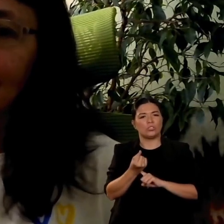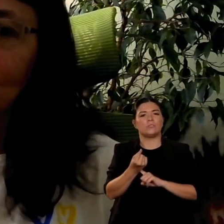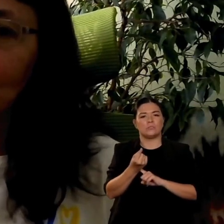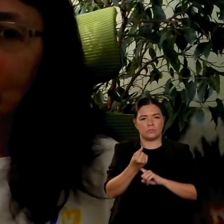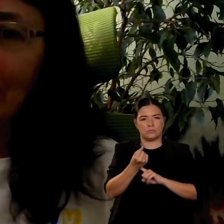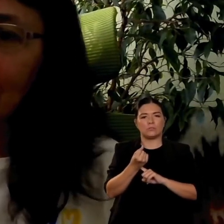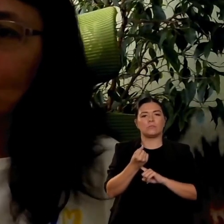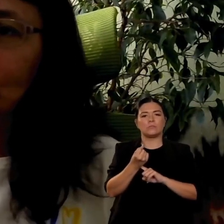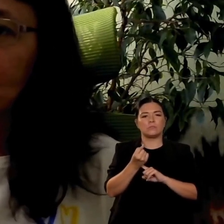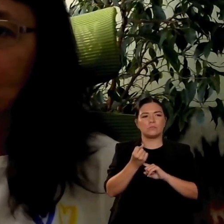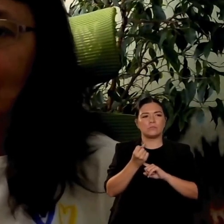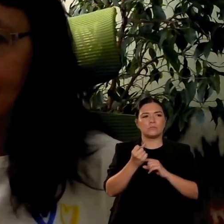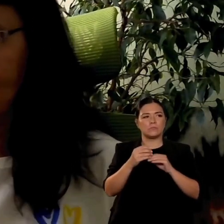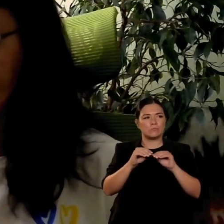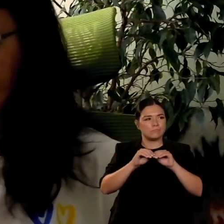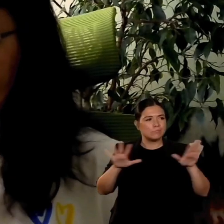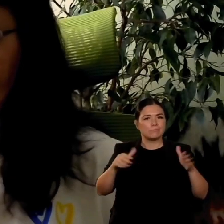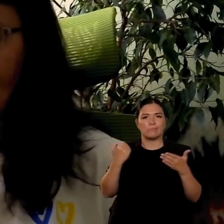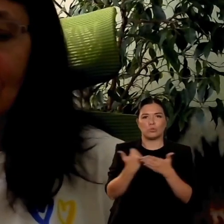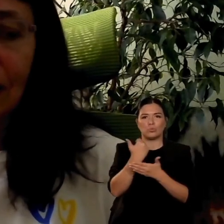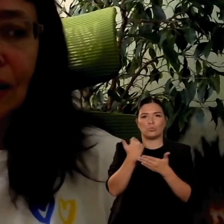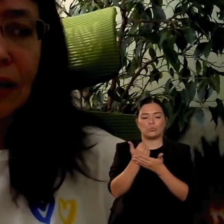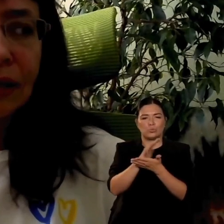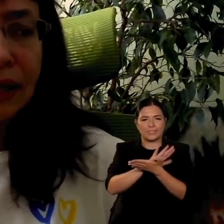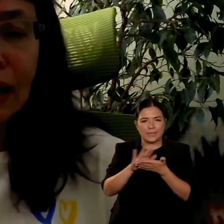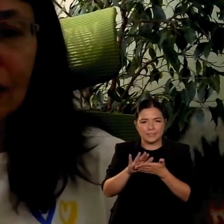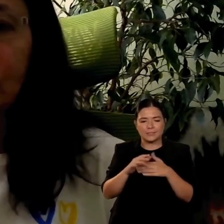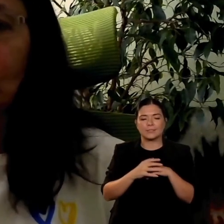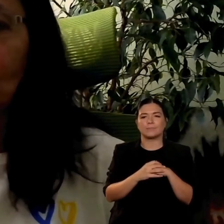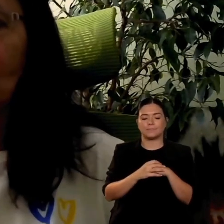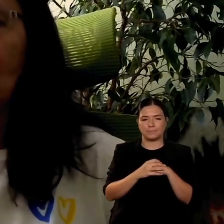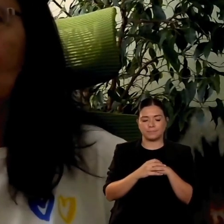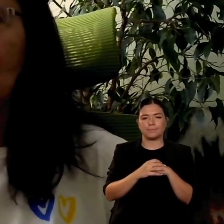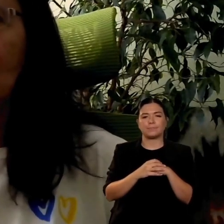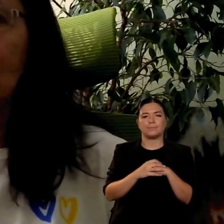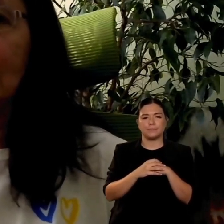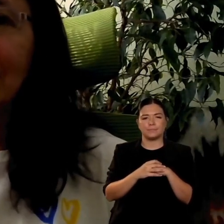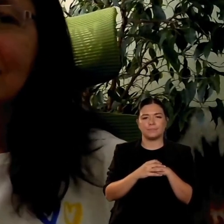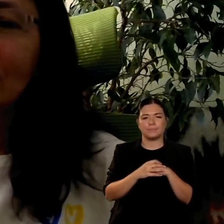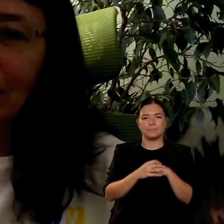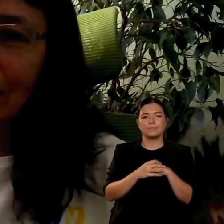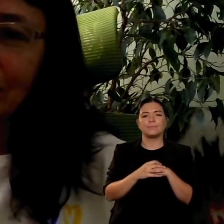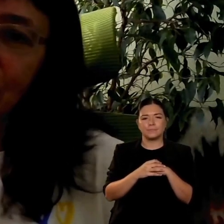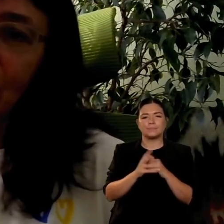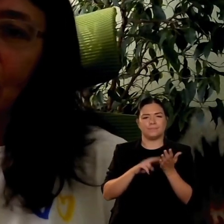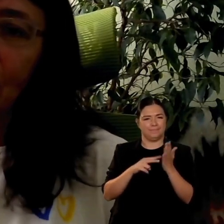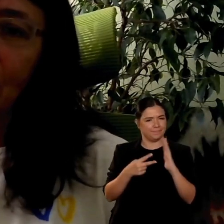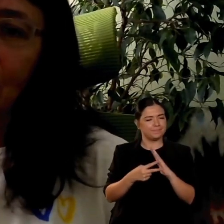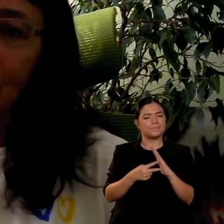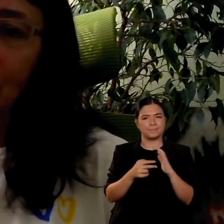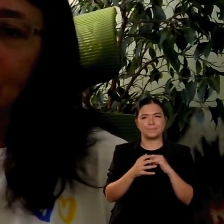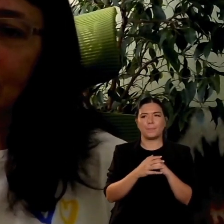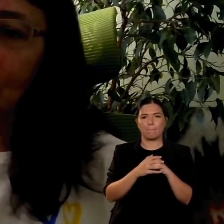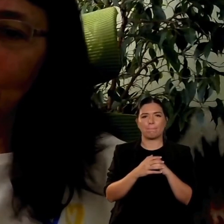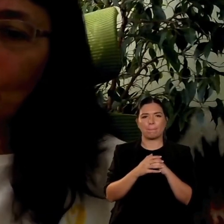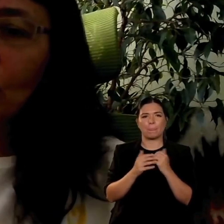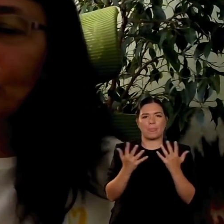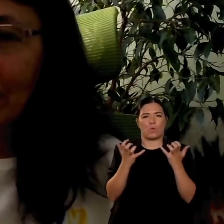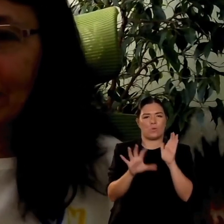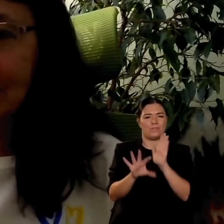diverse forme più forme per sviluppare una cultura più